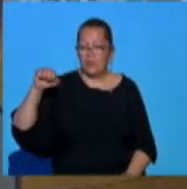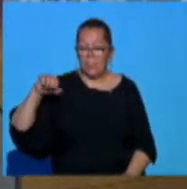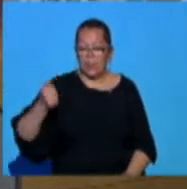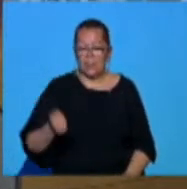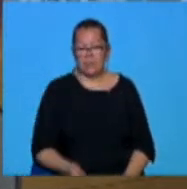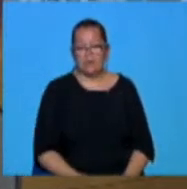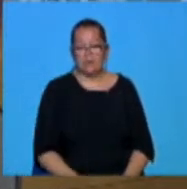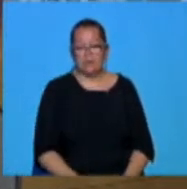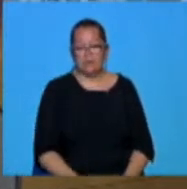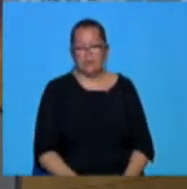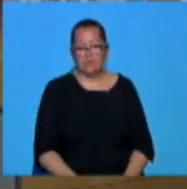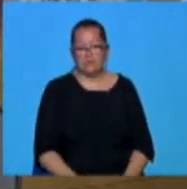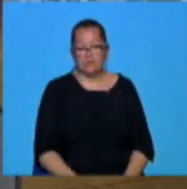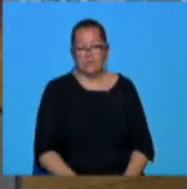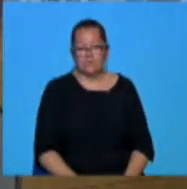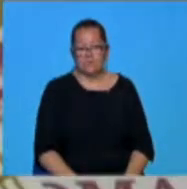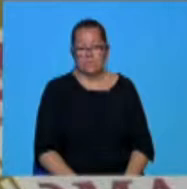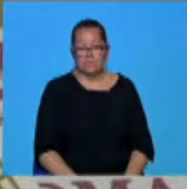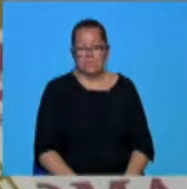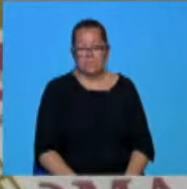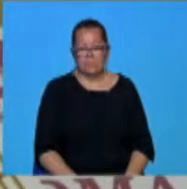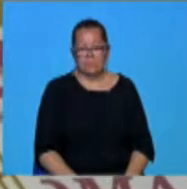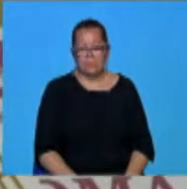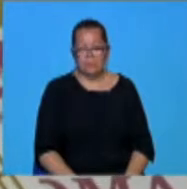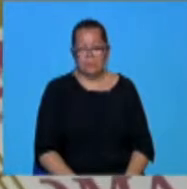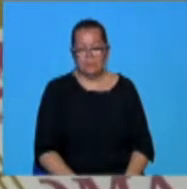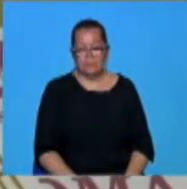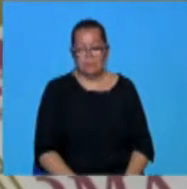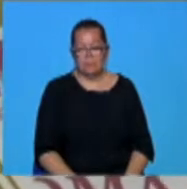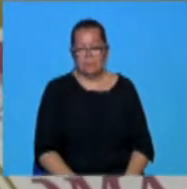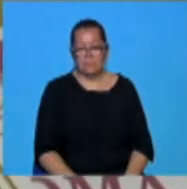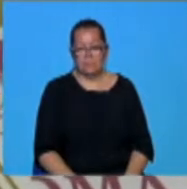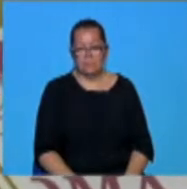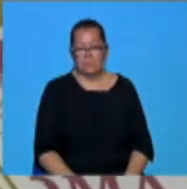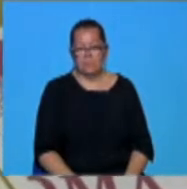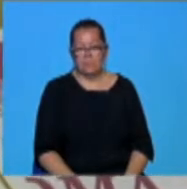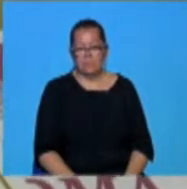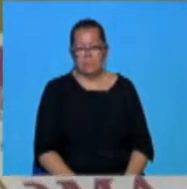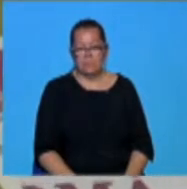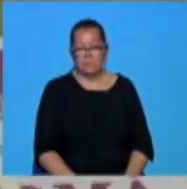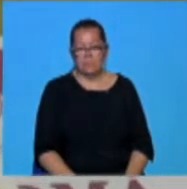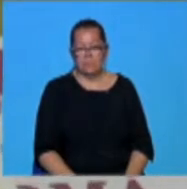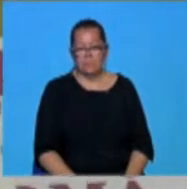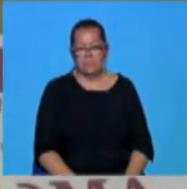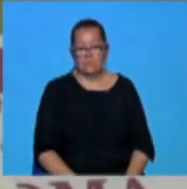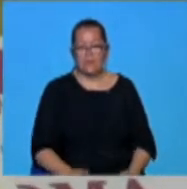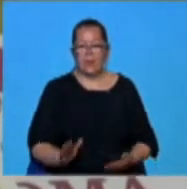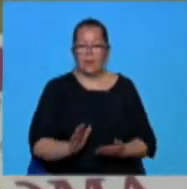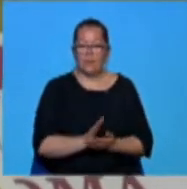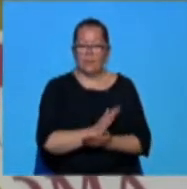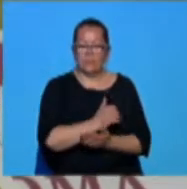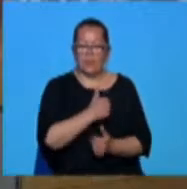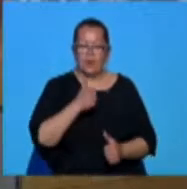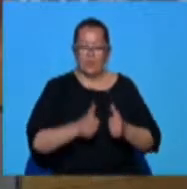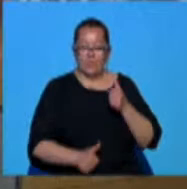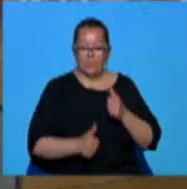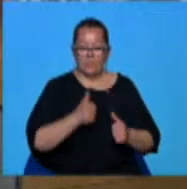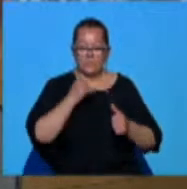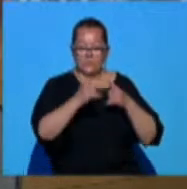mitologie și cum a contribuit aceasta la formarea societății actuale. Înseamnă și o calificare la etapa internațională